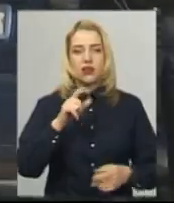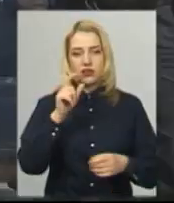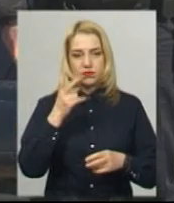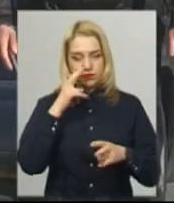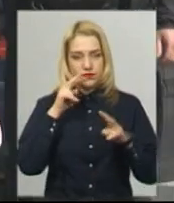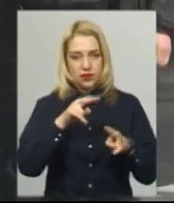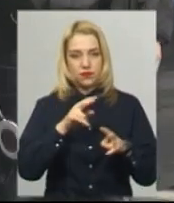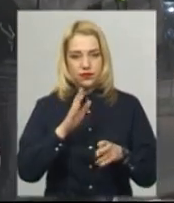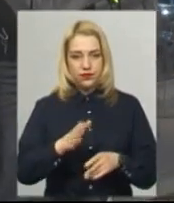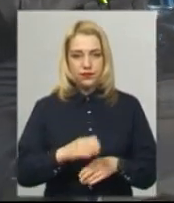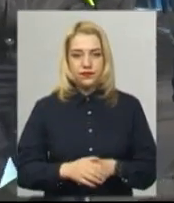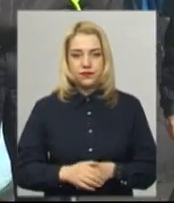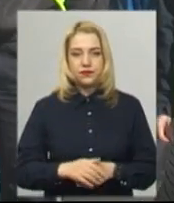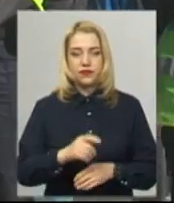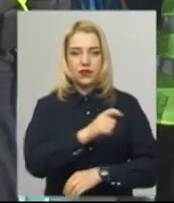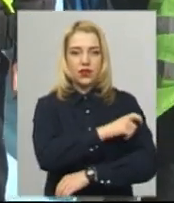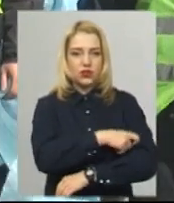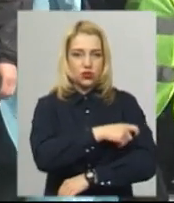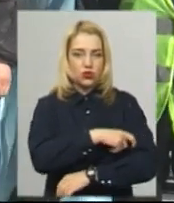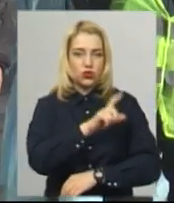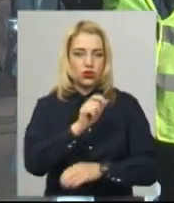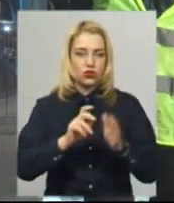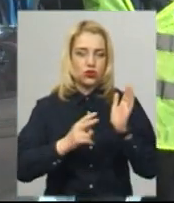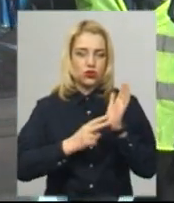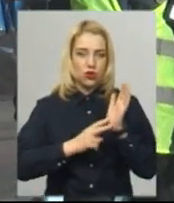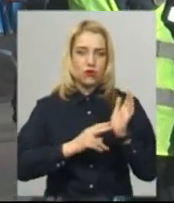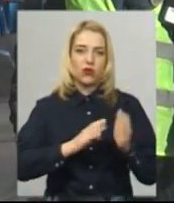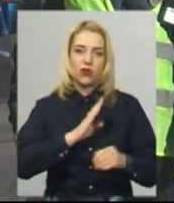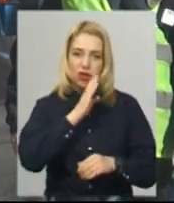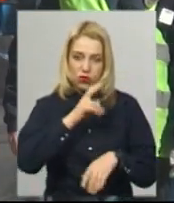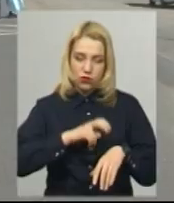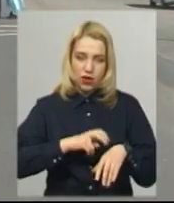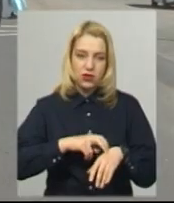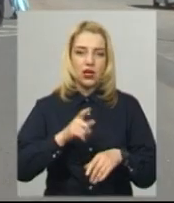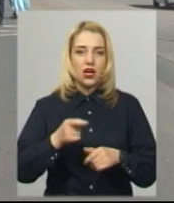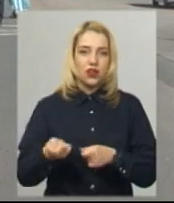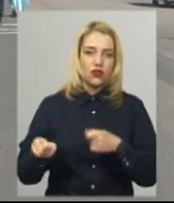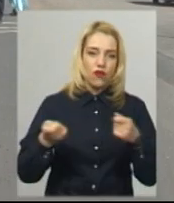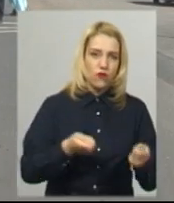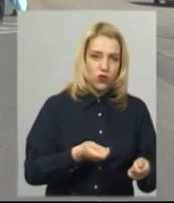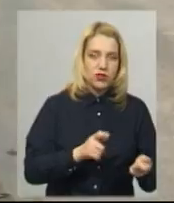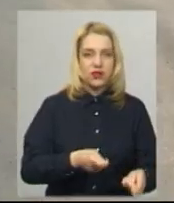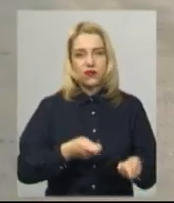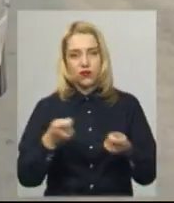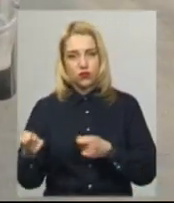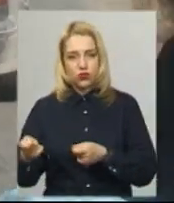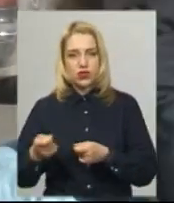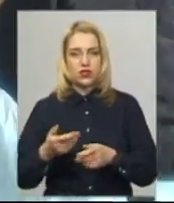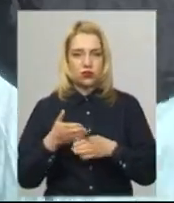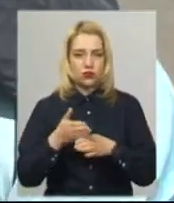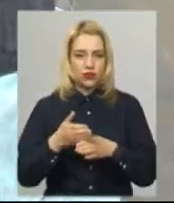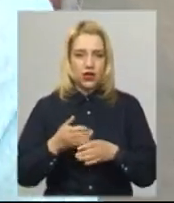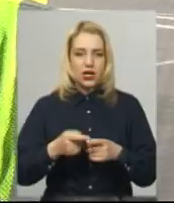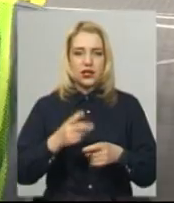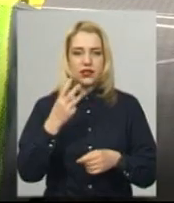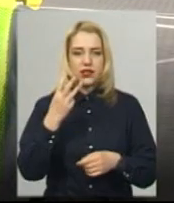наблюдати. Медик чергує сьогодні з 7 ранку. На зміни на блокпост, а після зміни її довозять Хмельницький. За зміни на блокпості перевіряють від півтори